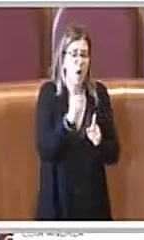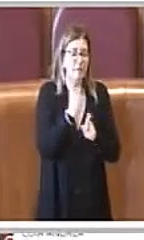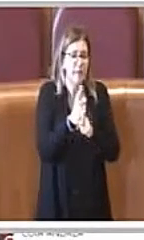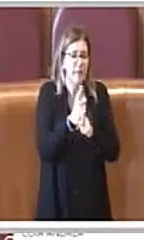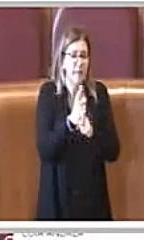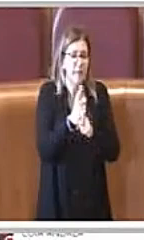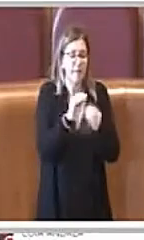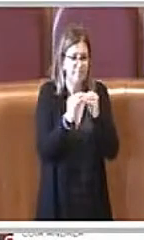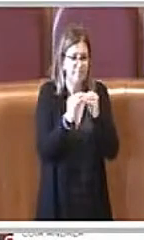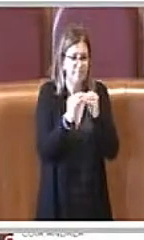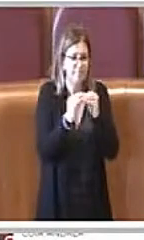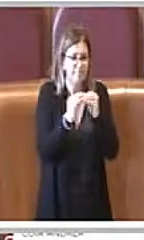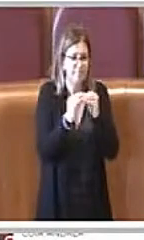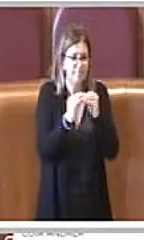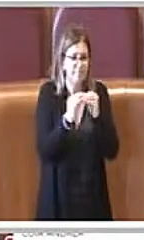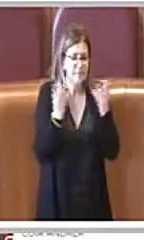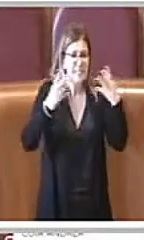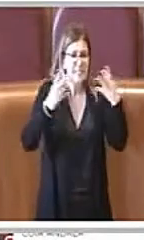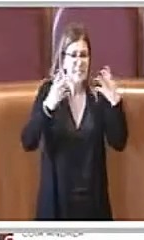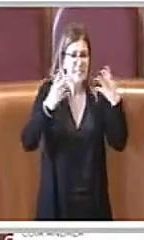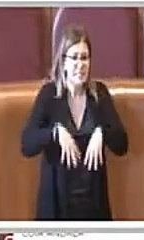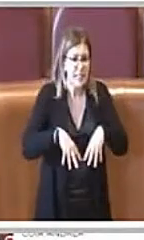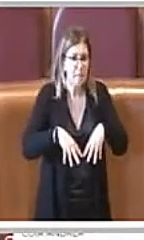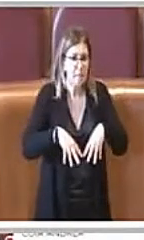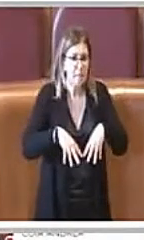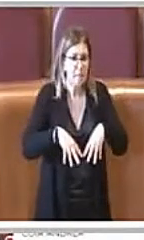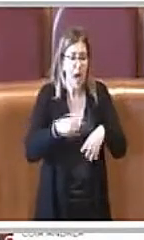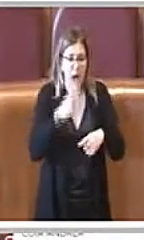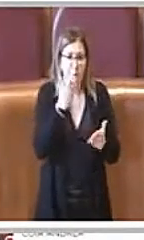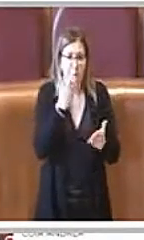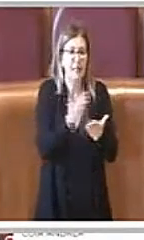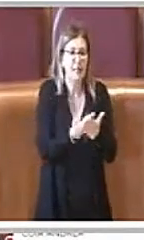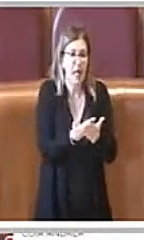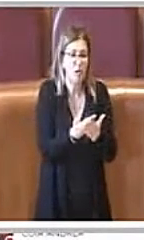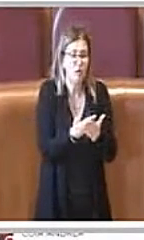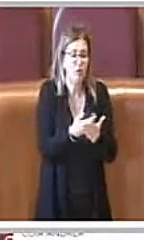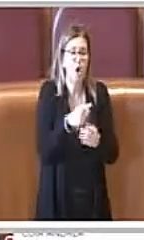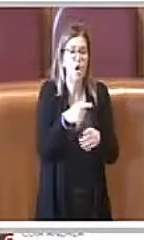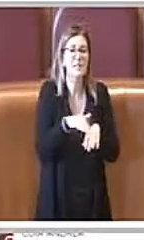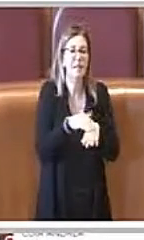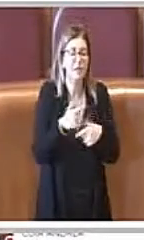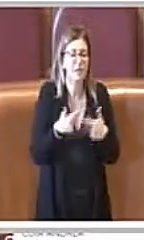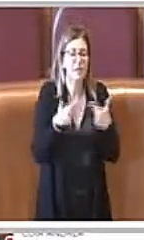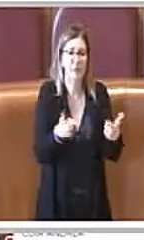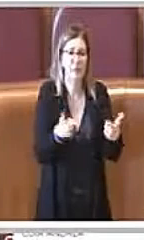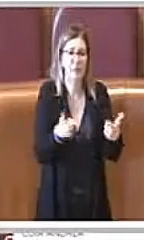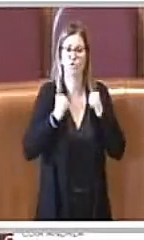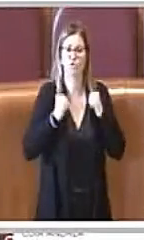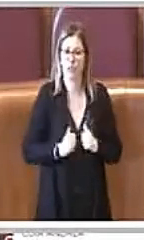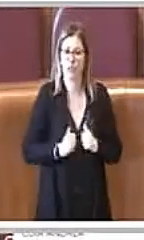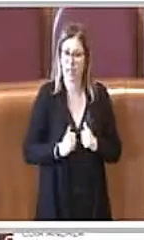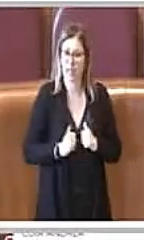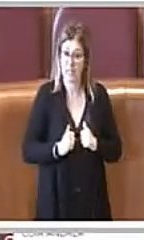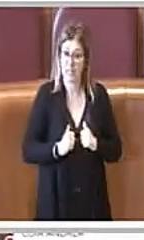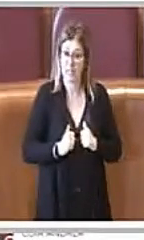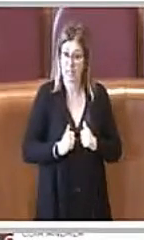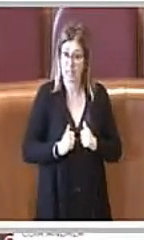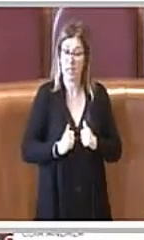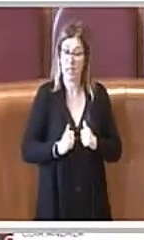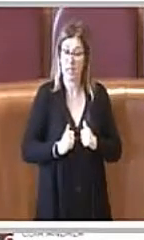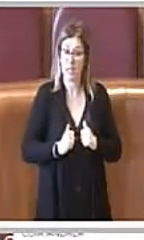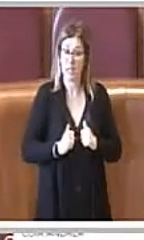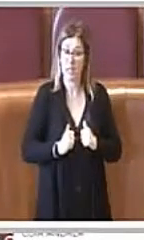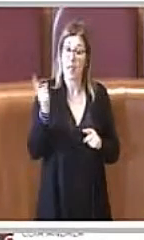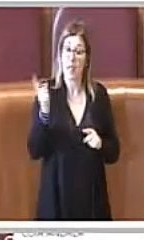modello della macchina al servizio della comunità cittadina e al servizio anche dei cittadini e